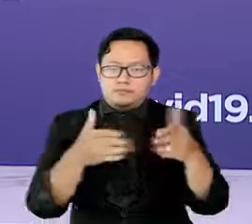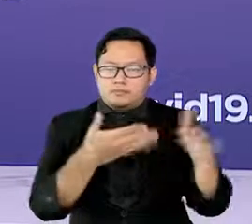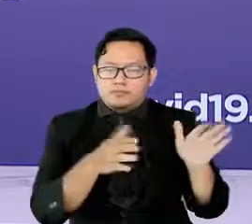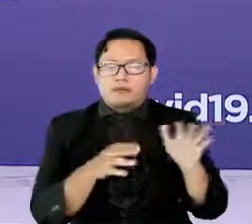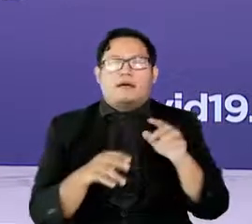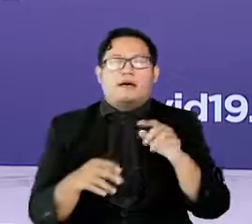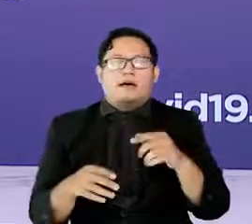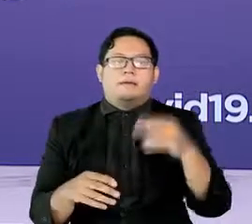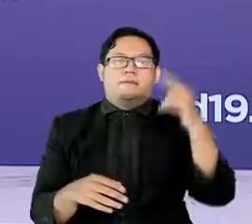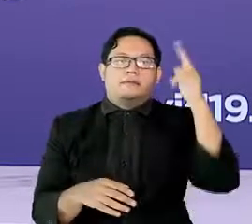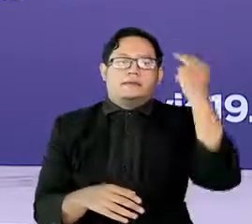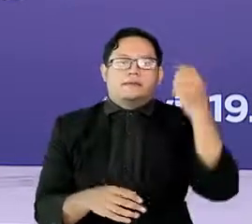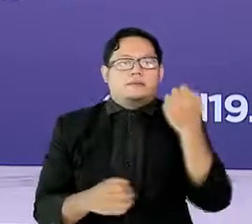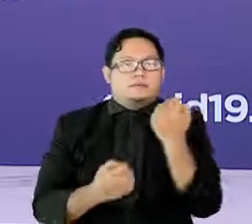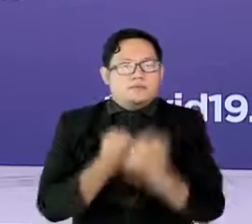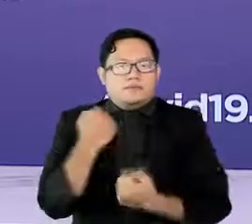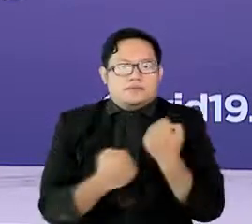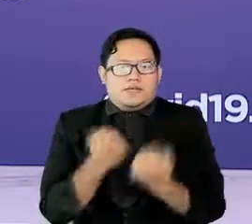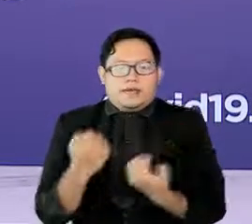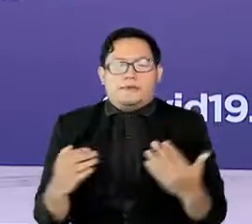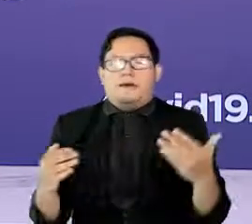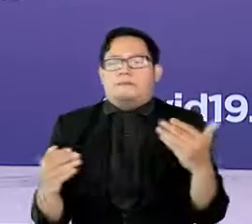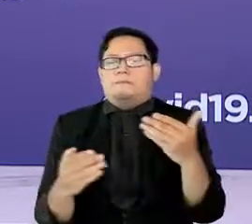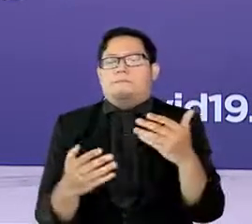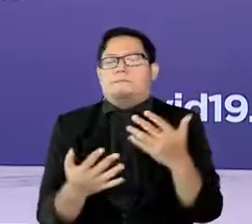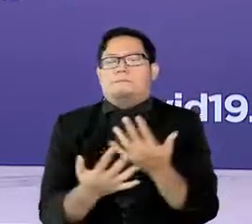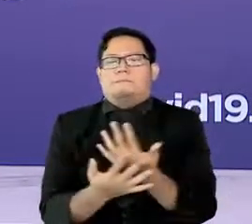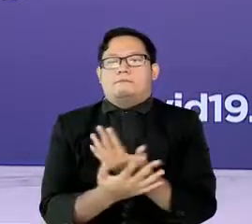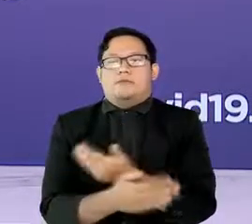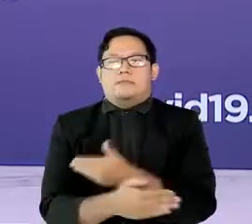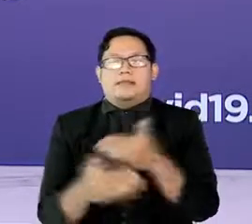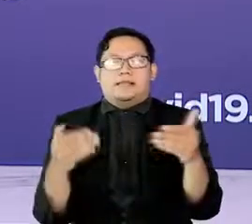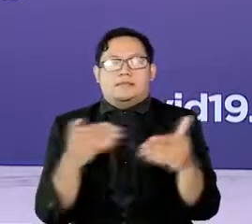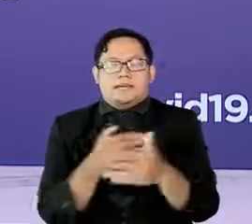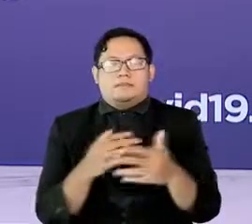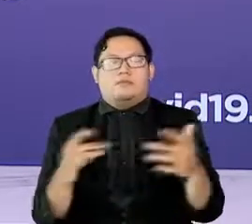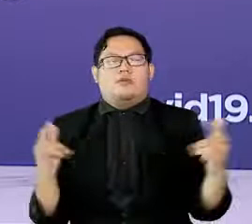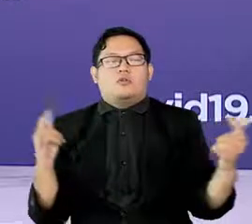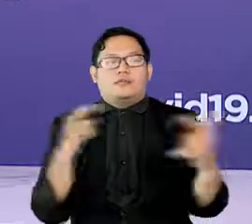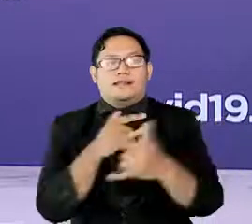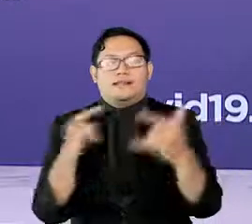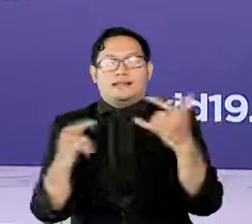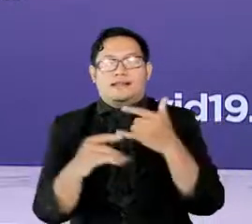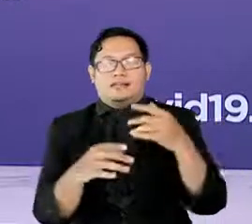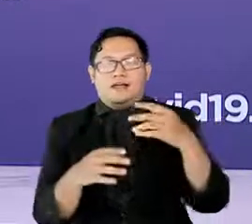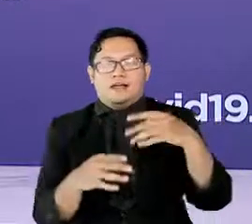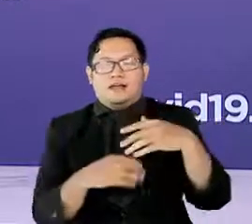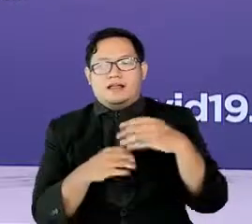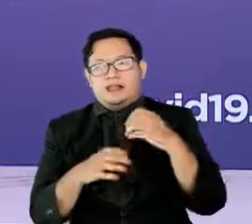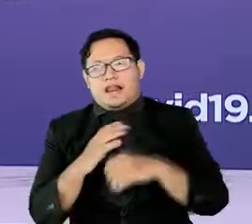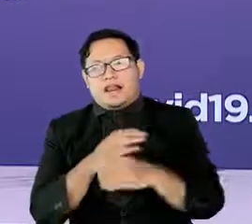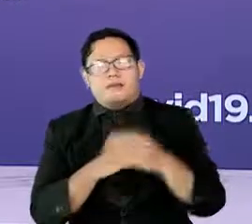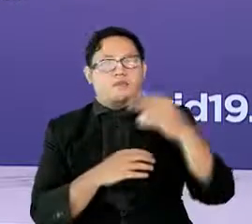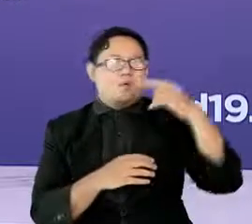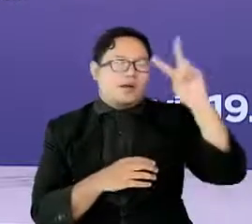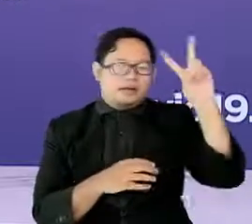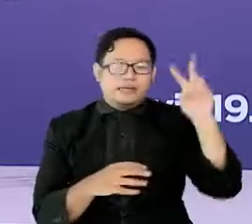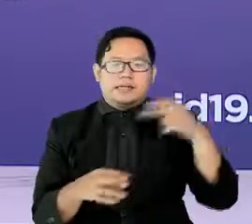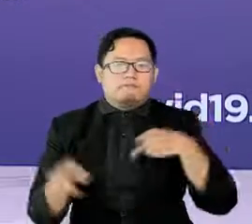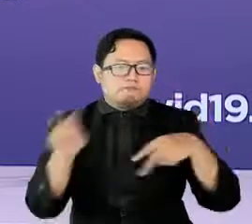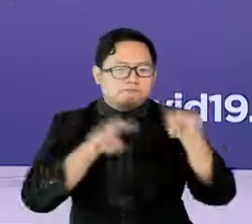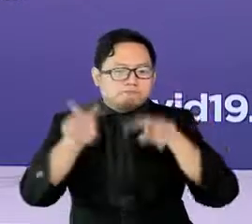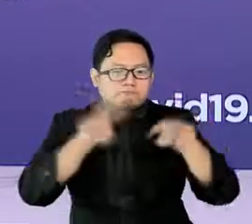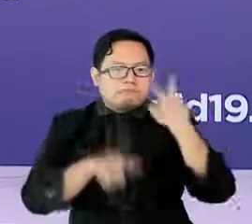berusaha mengawasi mobilitas dalam dan luar negeri dengan penuh kehati-hatian. Demikian,